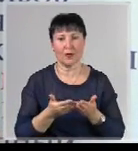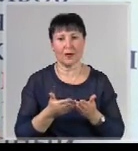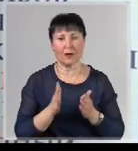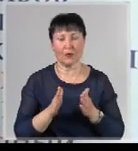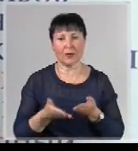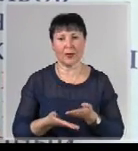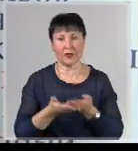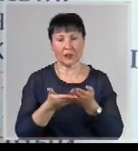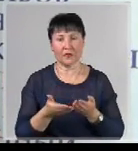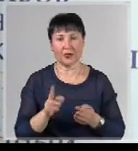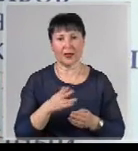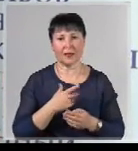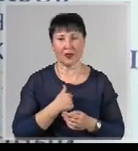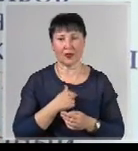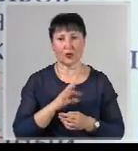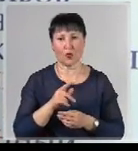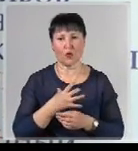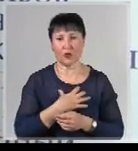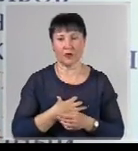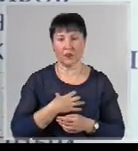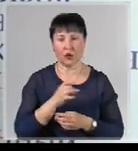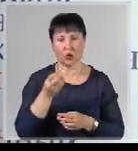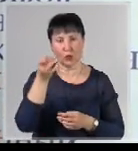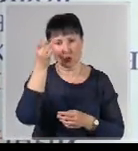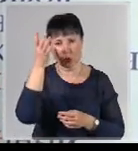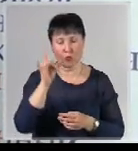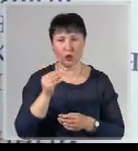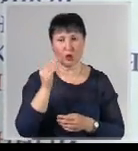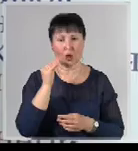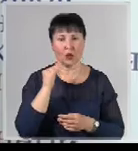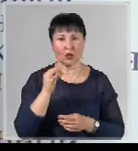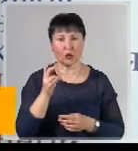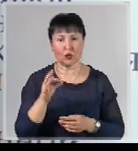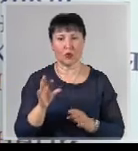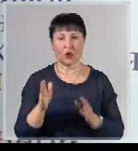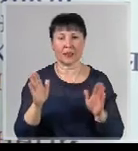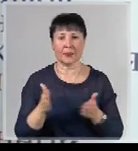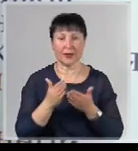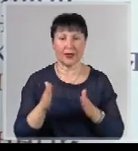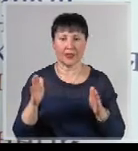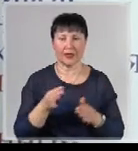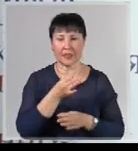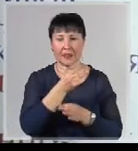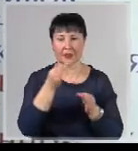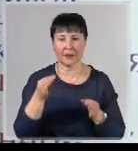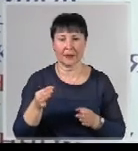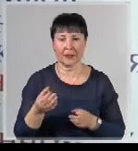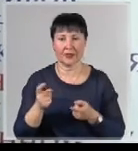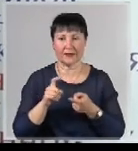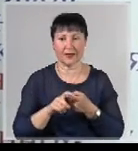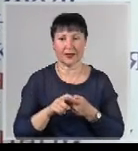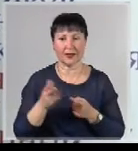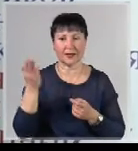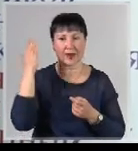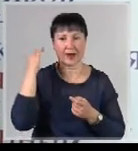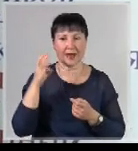оказывать, потому что для нас очень важно через культуру, через искусство, через песни, скажем так, сохранить связь поколений.